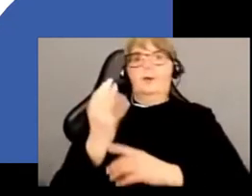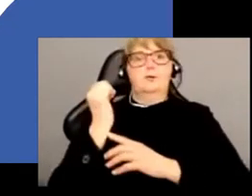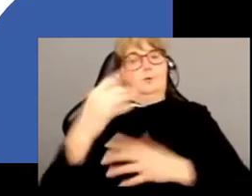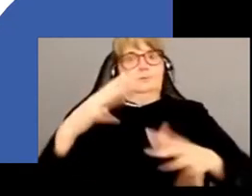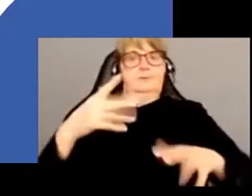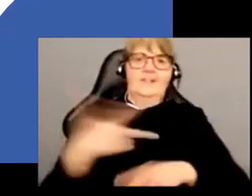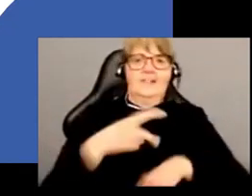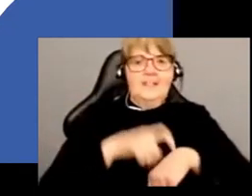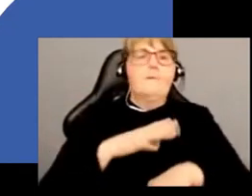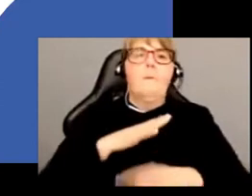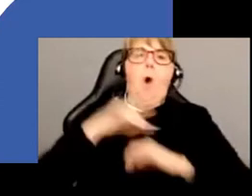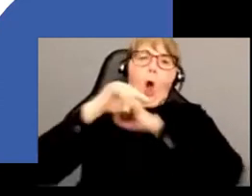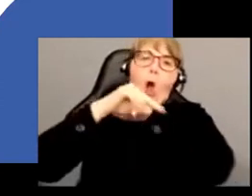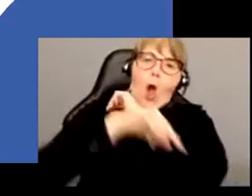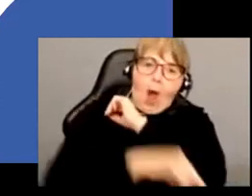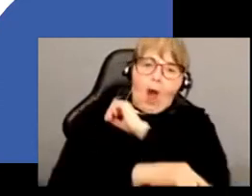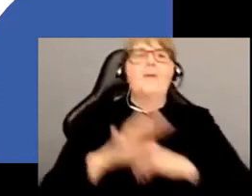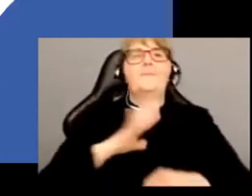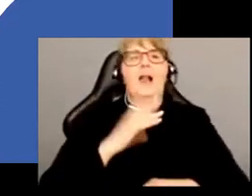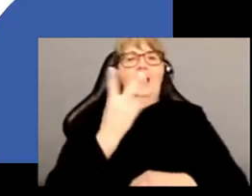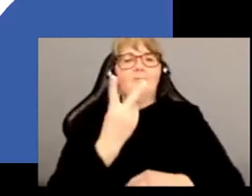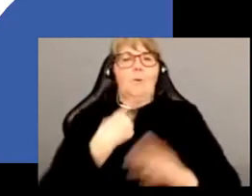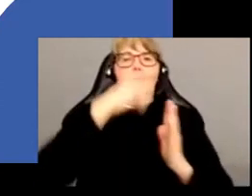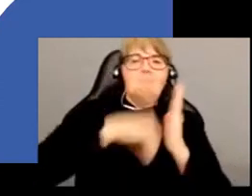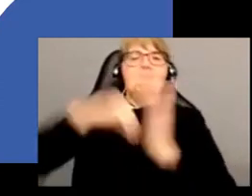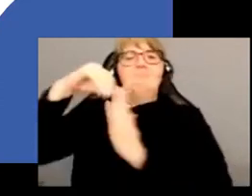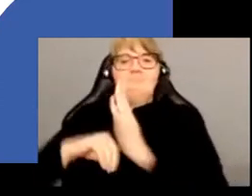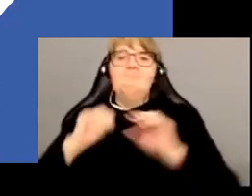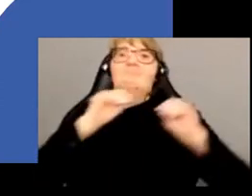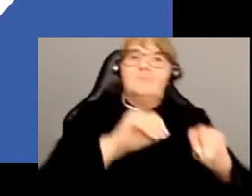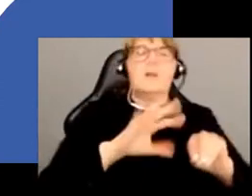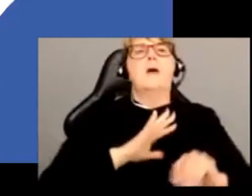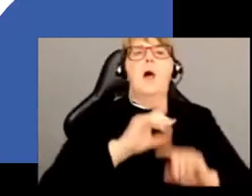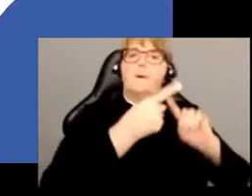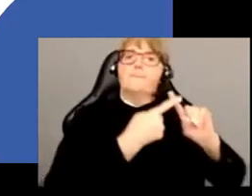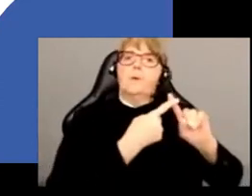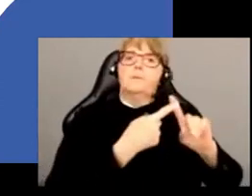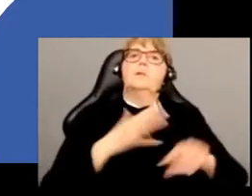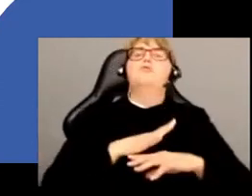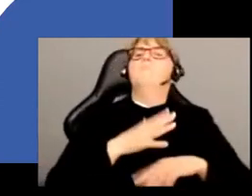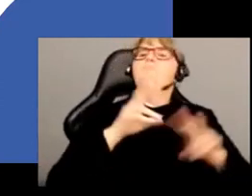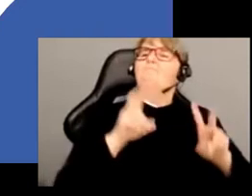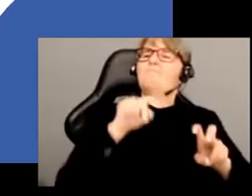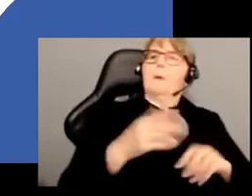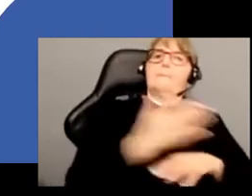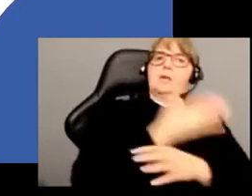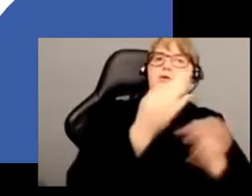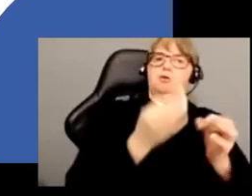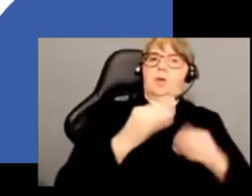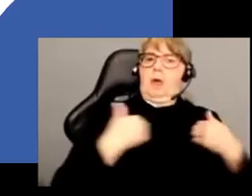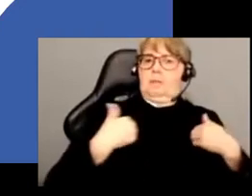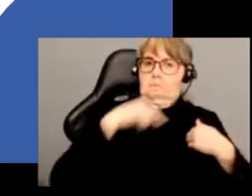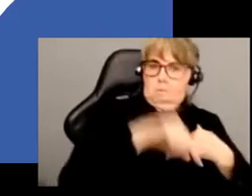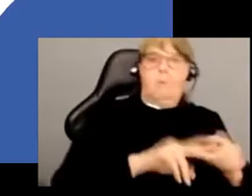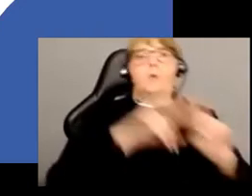développer dans le détail ce qu'il y a dans les deux entrées que j'ai eu le plaisir de rédiger. La première sur les préjugés envers les animaux et la seconde sur